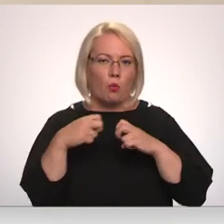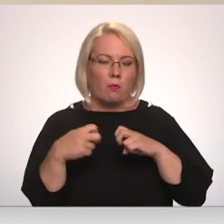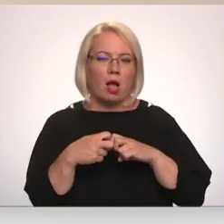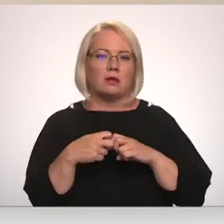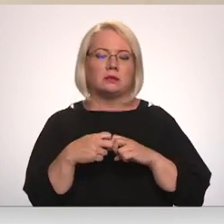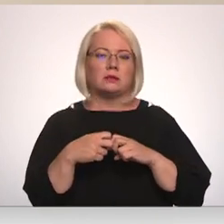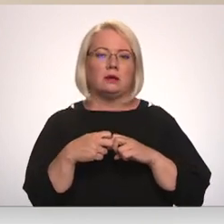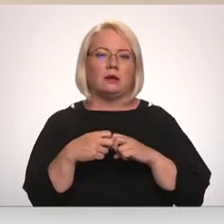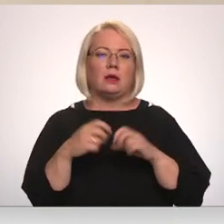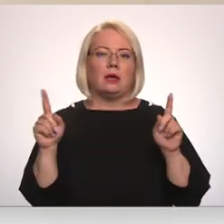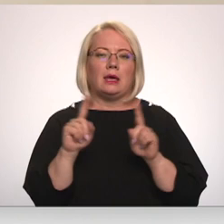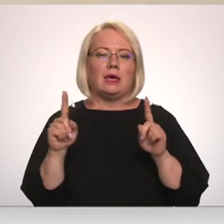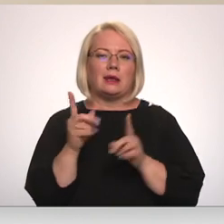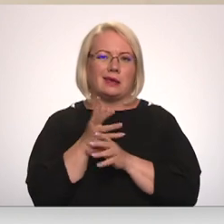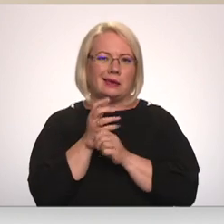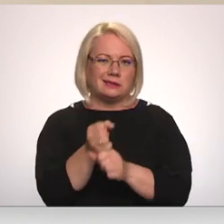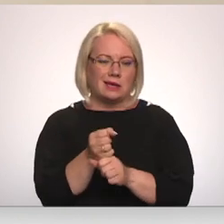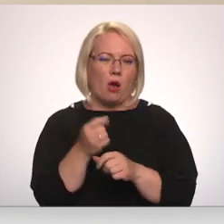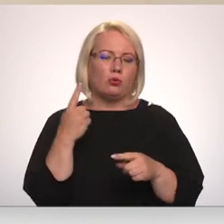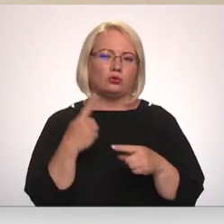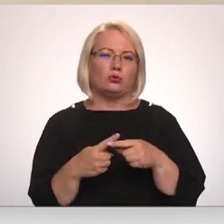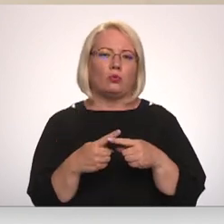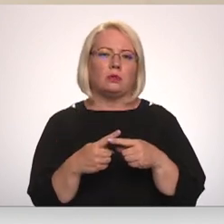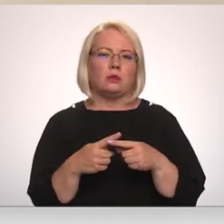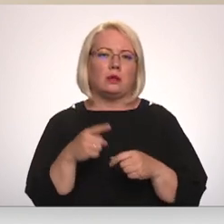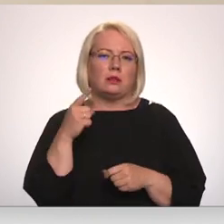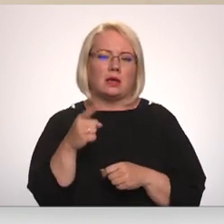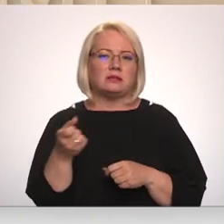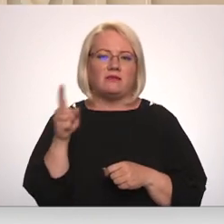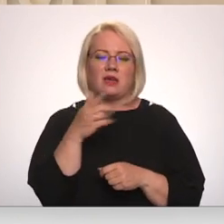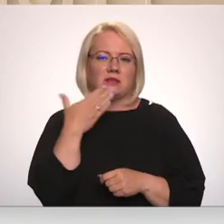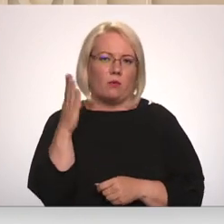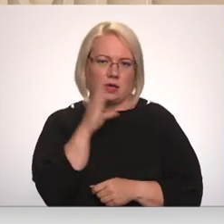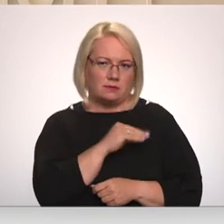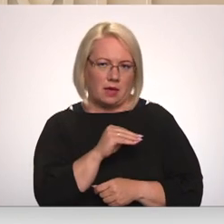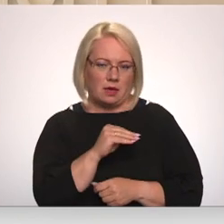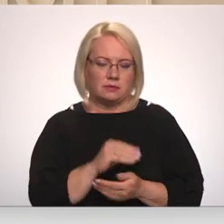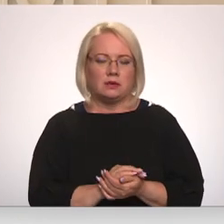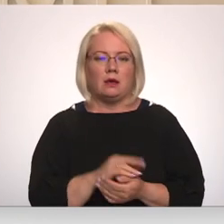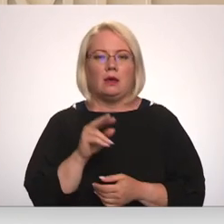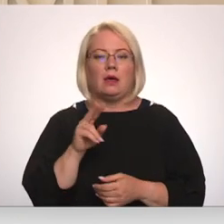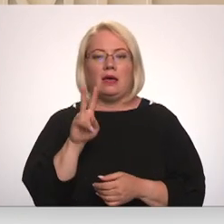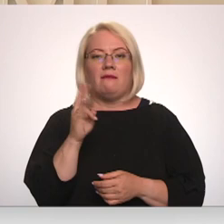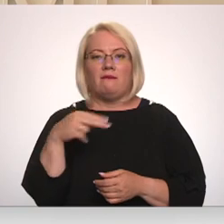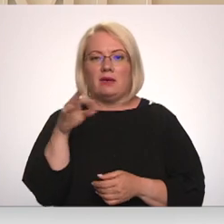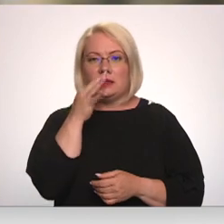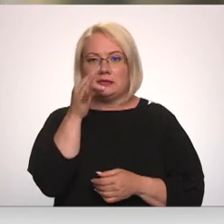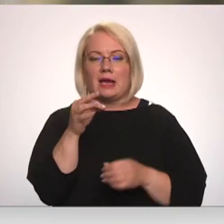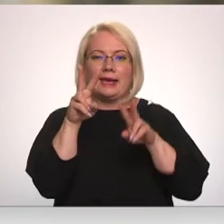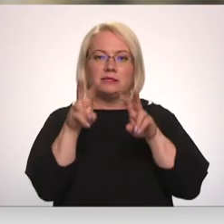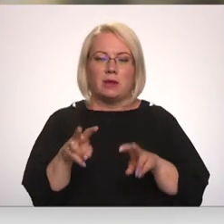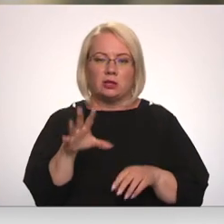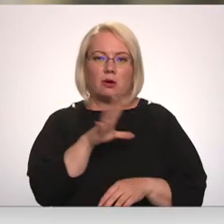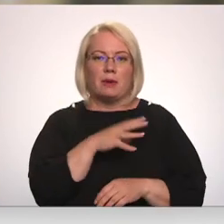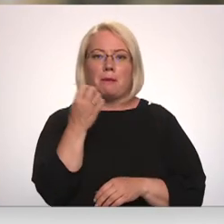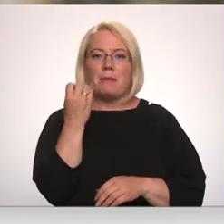rūpāls ir izskausts, un tas vairs neviespējams. Tienas tā norāda, ka izmeklēšanā veiktas